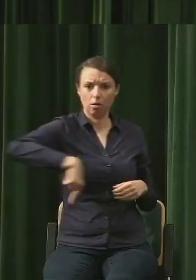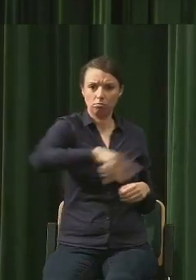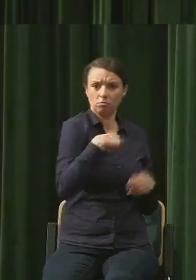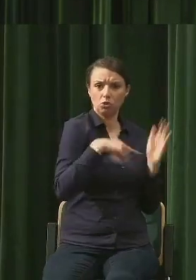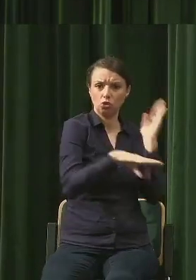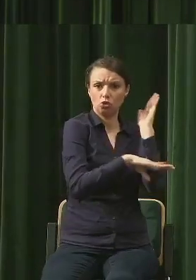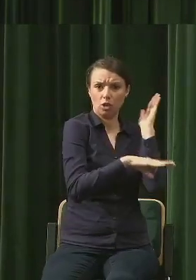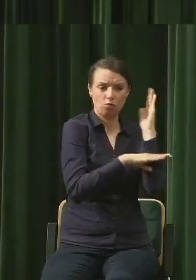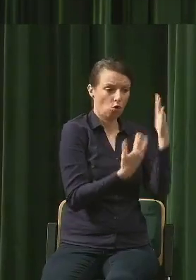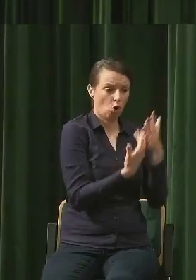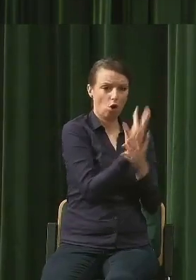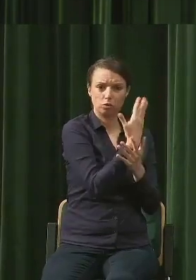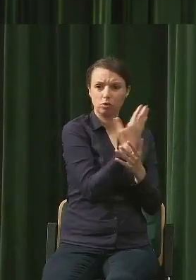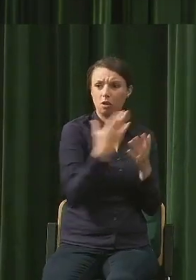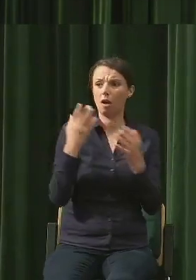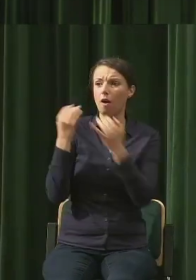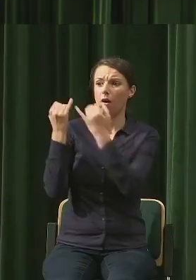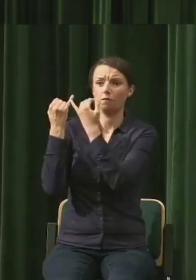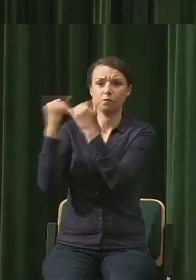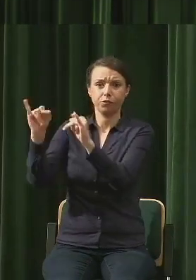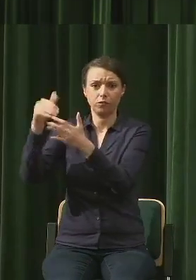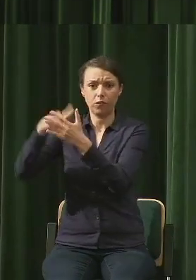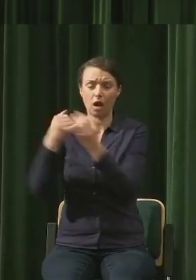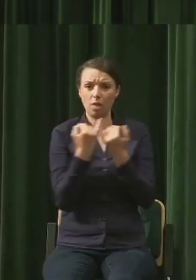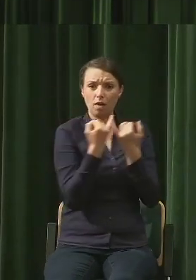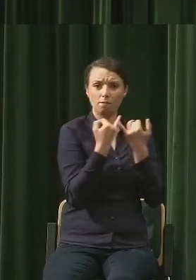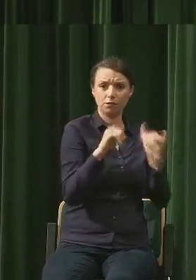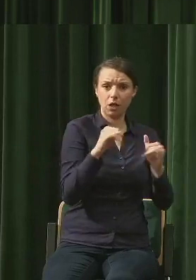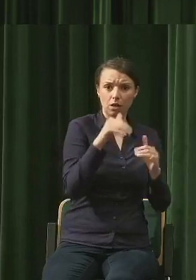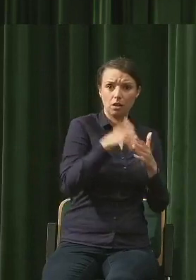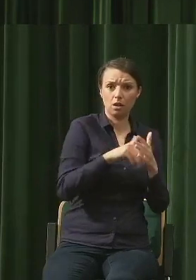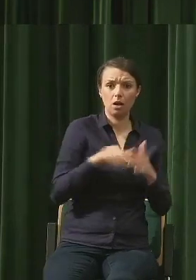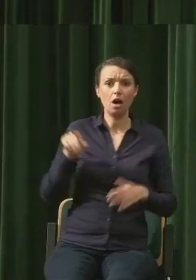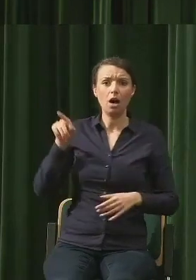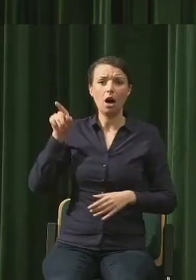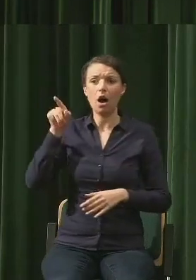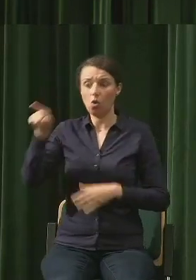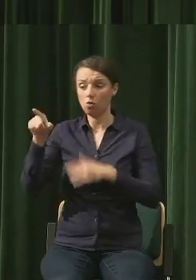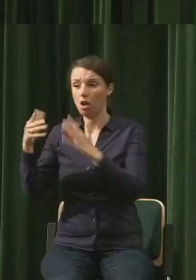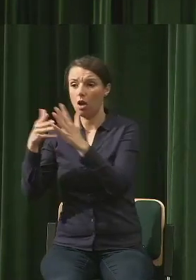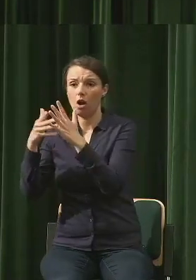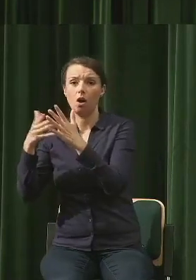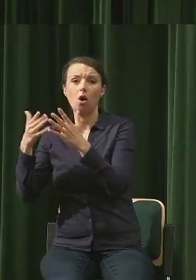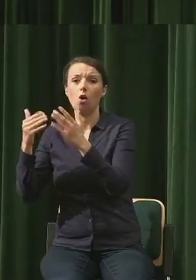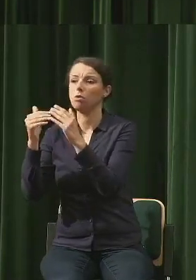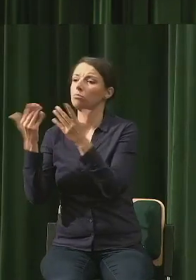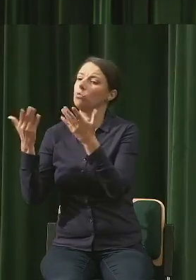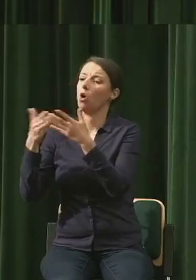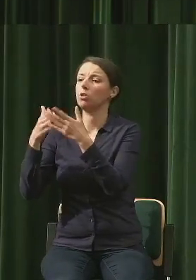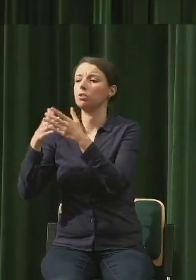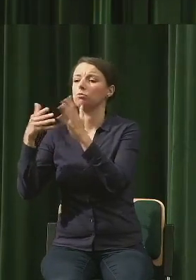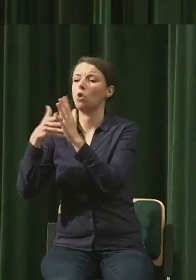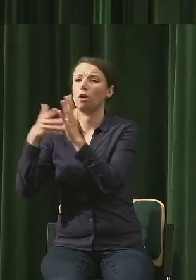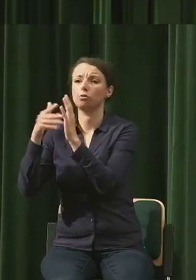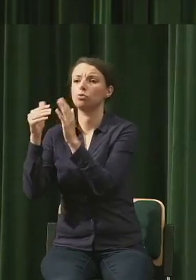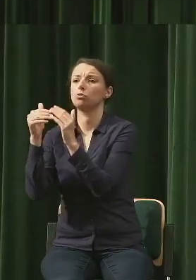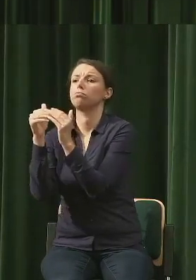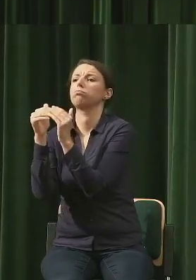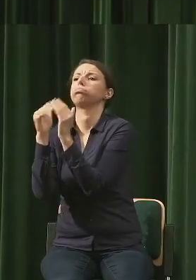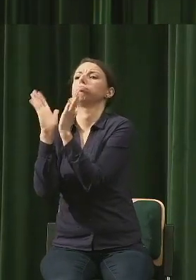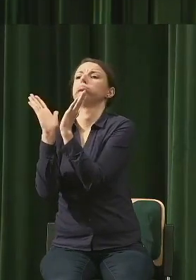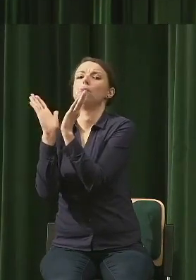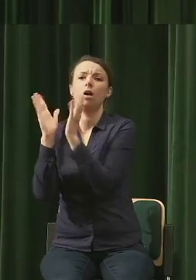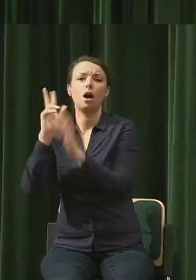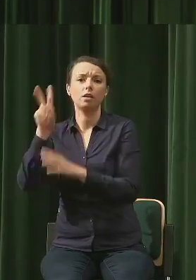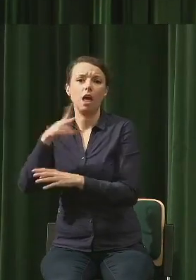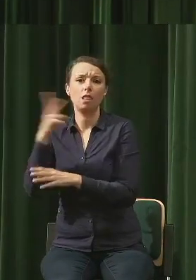one otwierają swoje ciała przez aparaty szparkowe, otwierają się w nocy, nie tak jak u nas w ciągu dnia